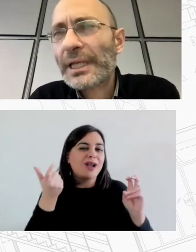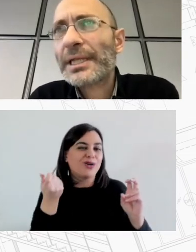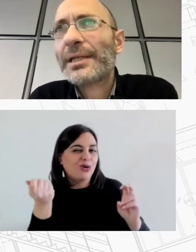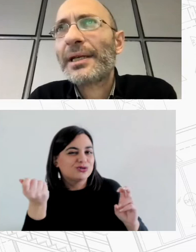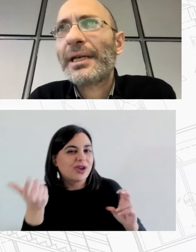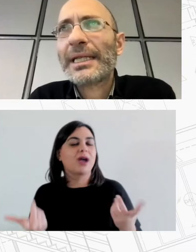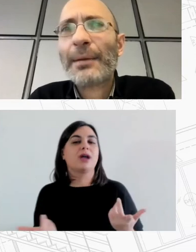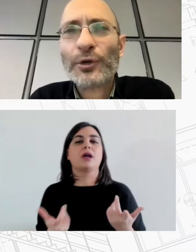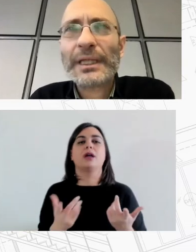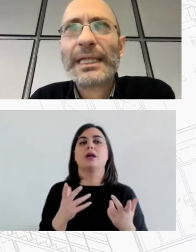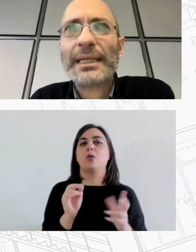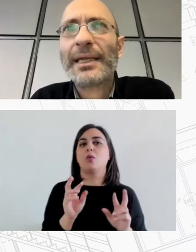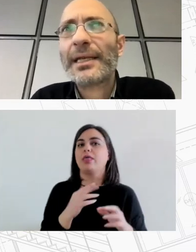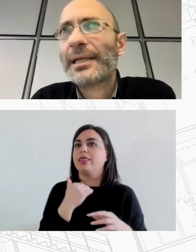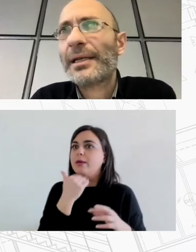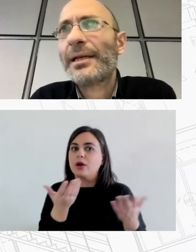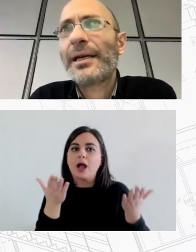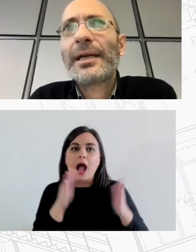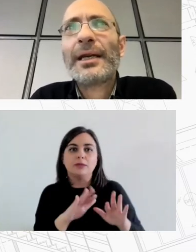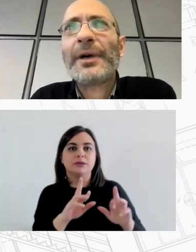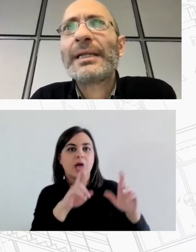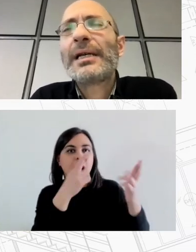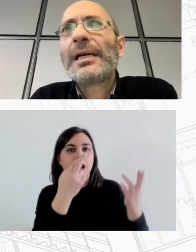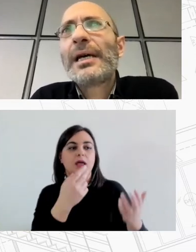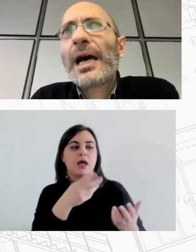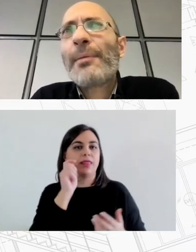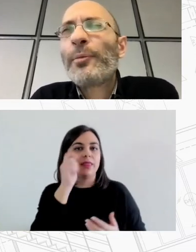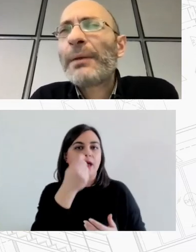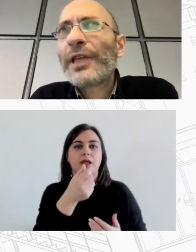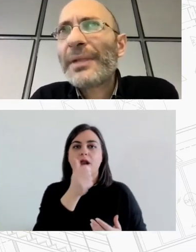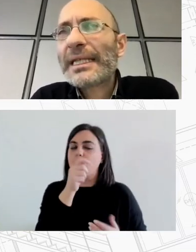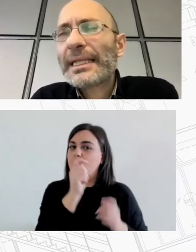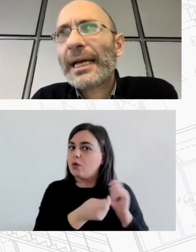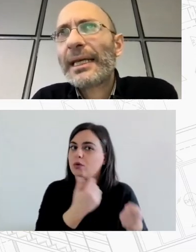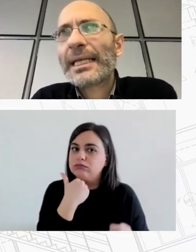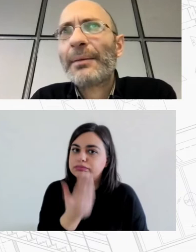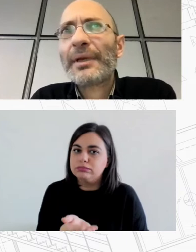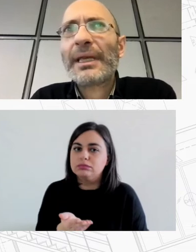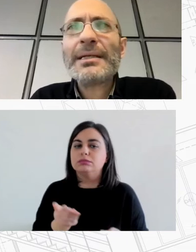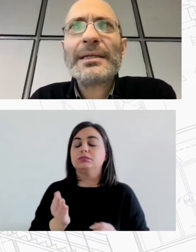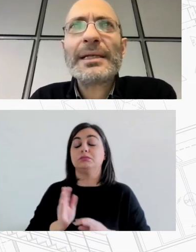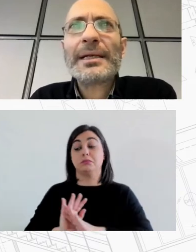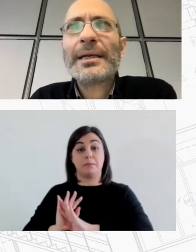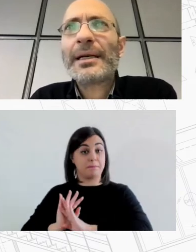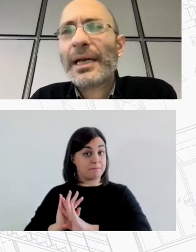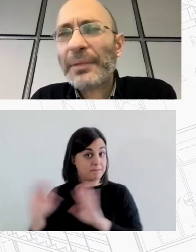φτώχειας εξάπλωση της αστεγίας κλπ. Από περίπου τα μέσα της δεκαετίας σκέπιτα